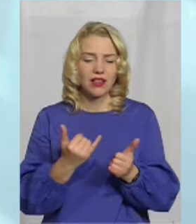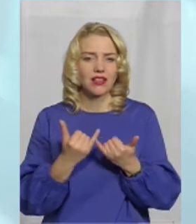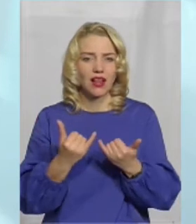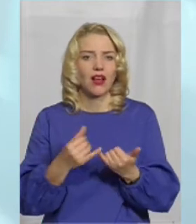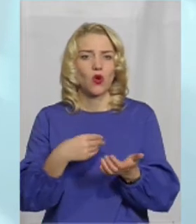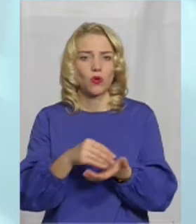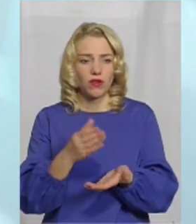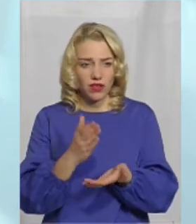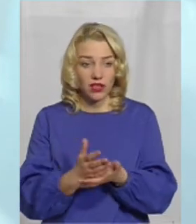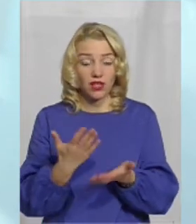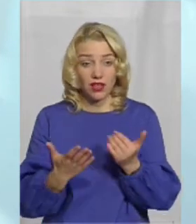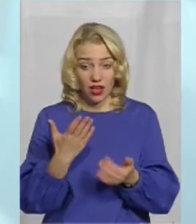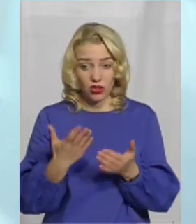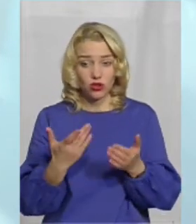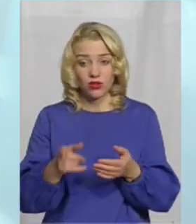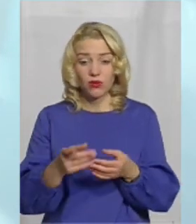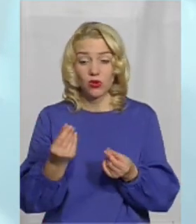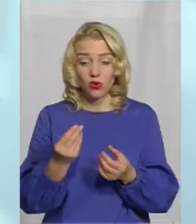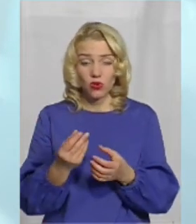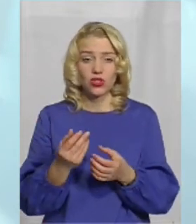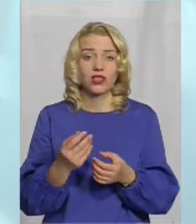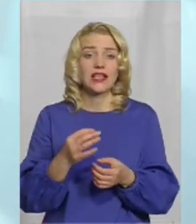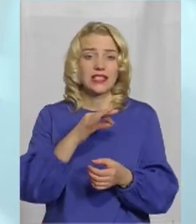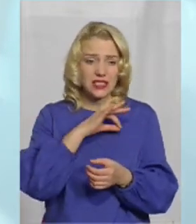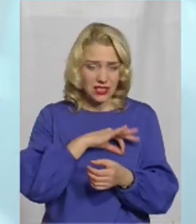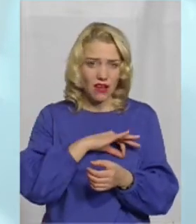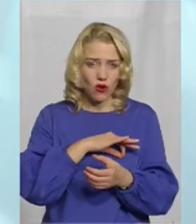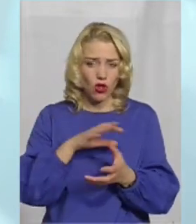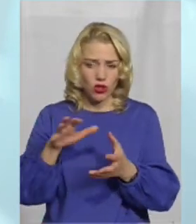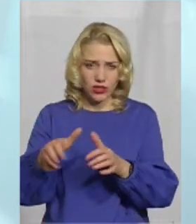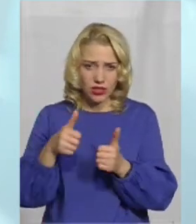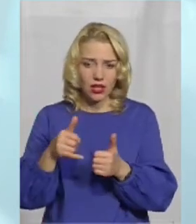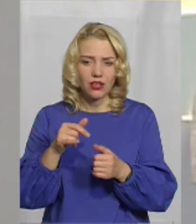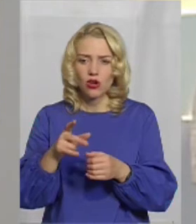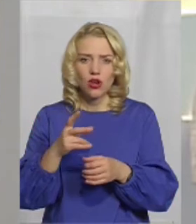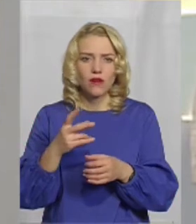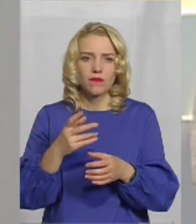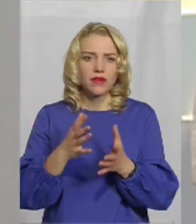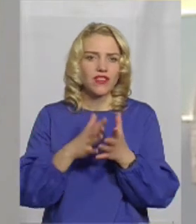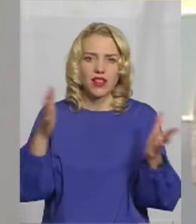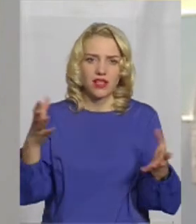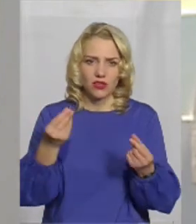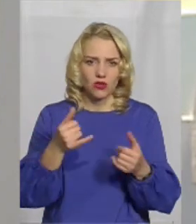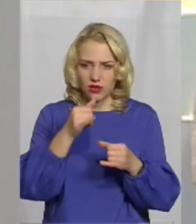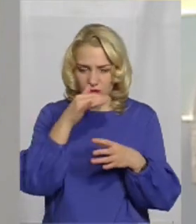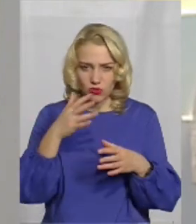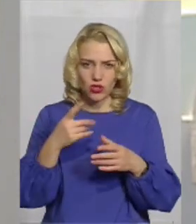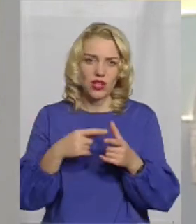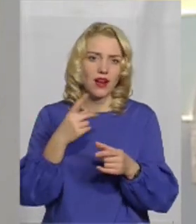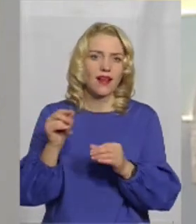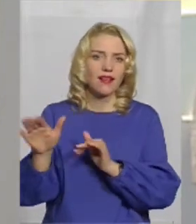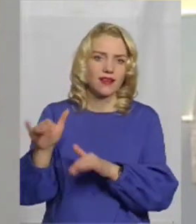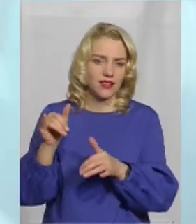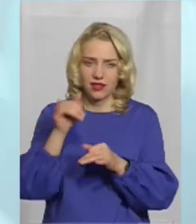сума, якщо шахрай навіть заволодіє цими коштами, але він вже не зможе заволодіти основними вашими коштами, чи там, не дай Боже, ще й кредитність зняти.